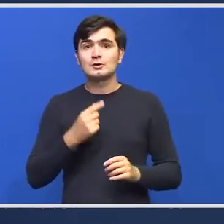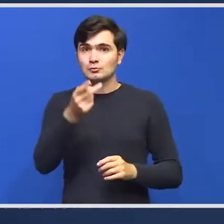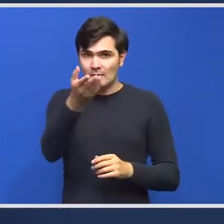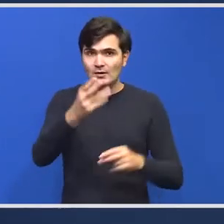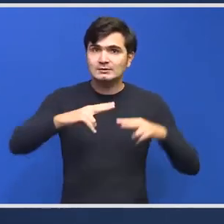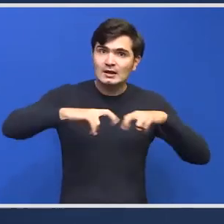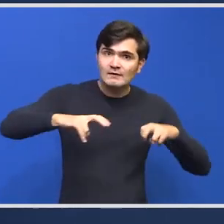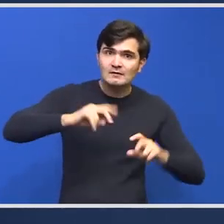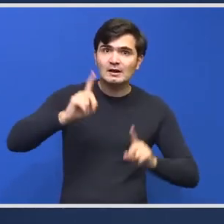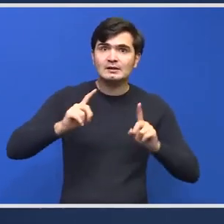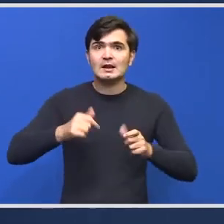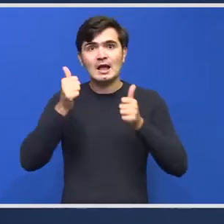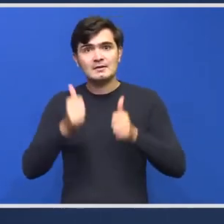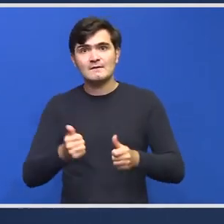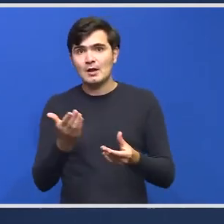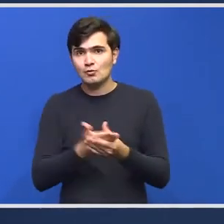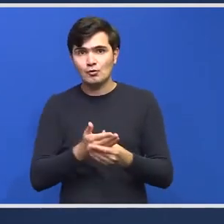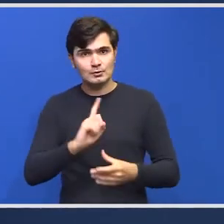măcar dacă e real sau nu?